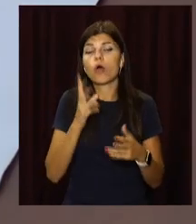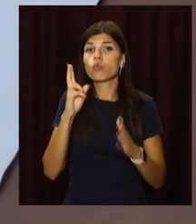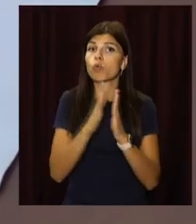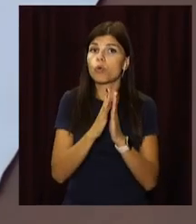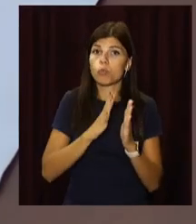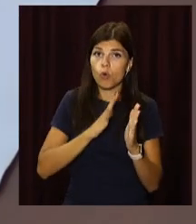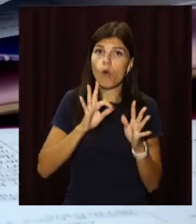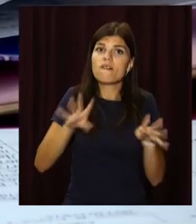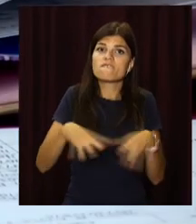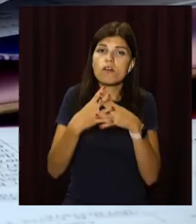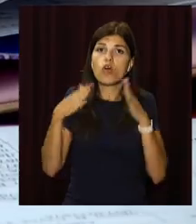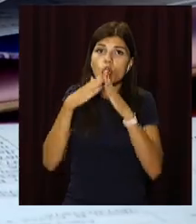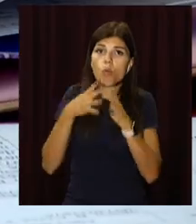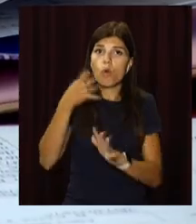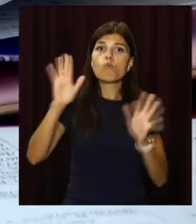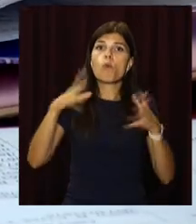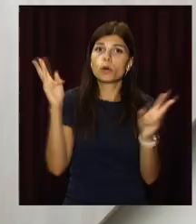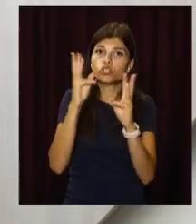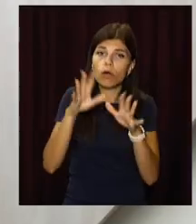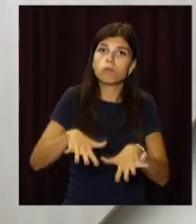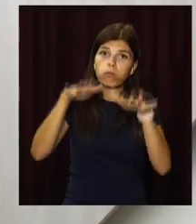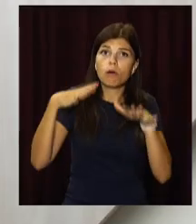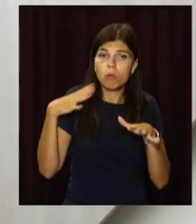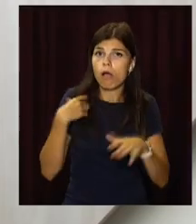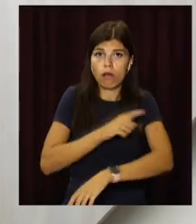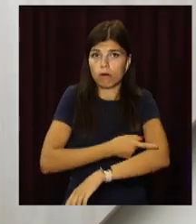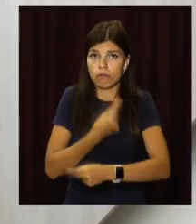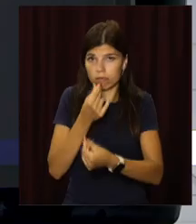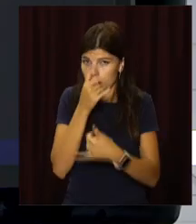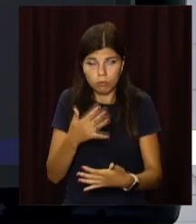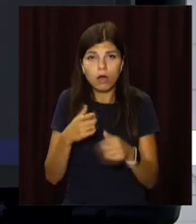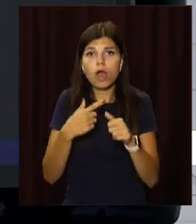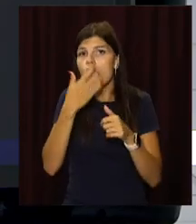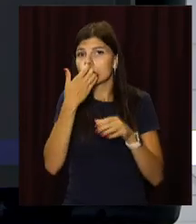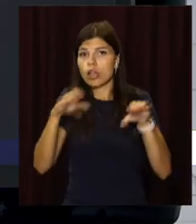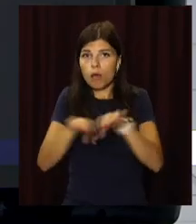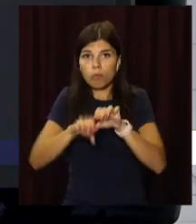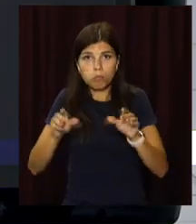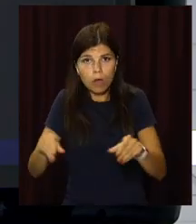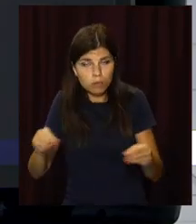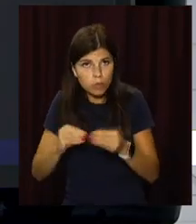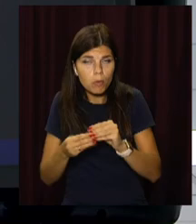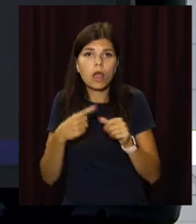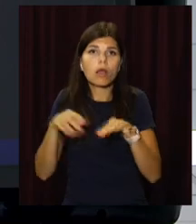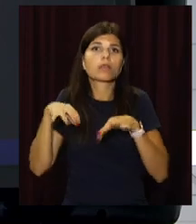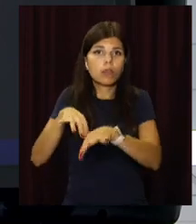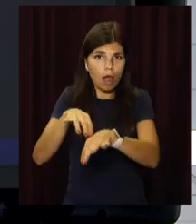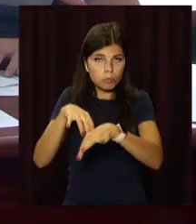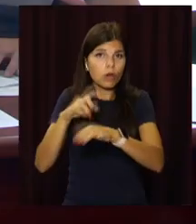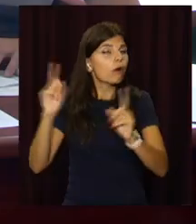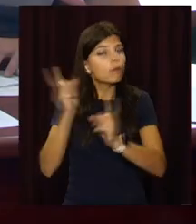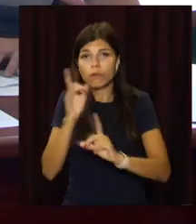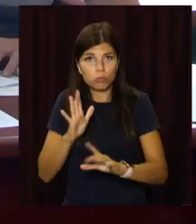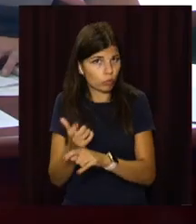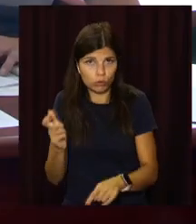помешкання після пожежі чи потопу, розв'язанні нагальних питань з теплопостачанням та обмеженням руху транспорту на пробудинкових територіях. Але